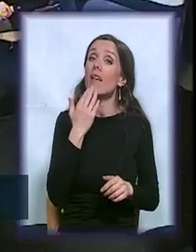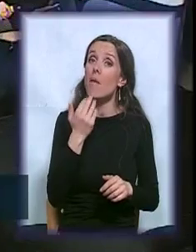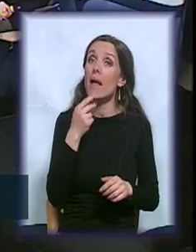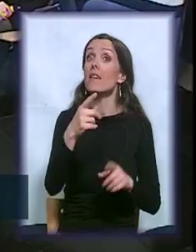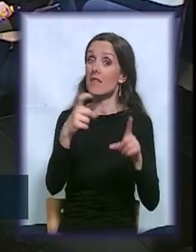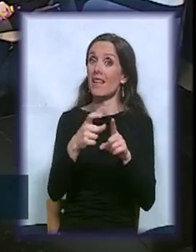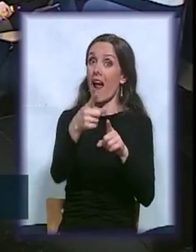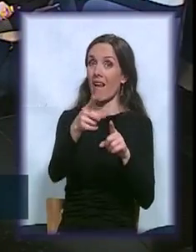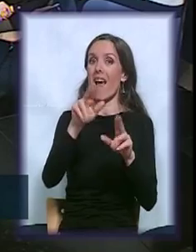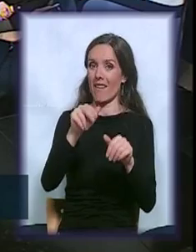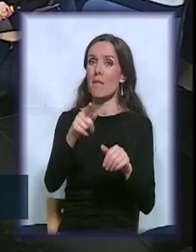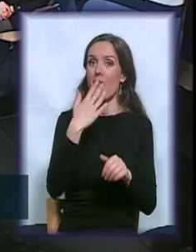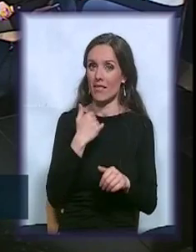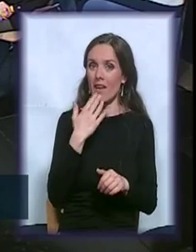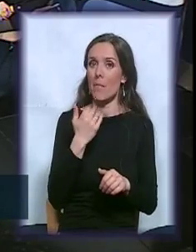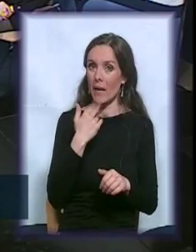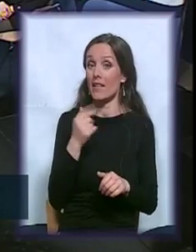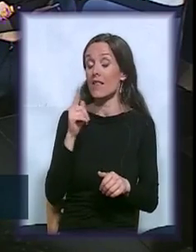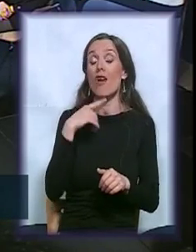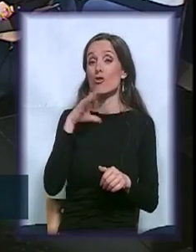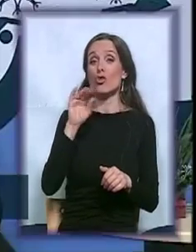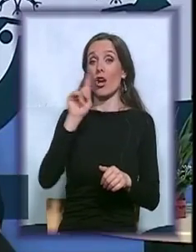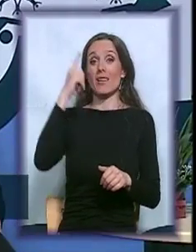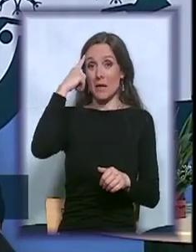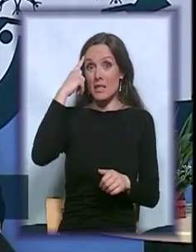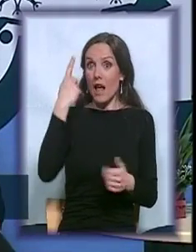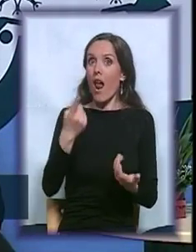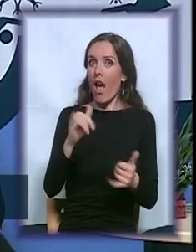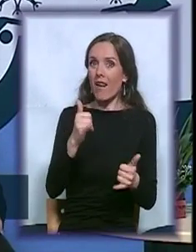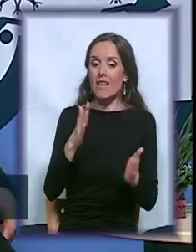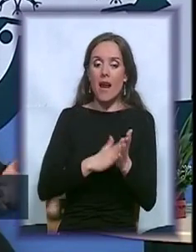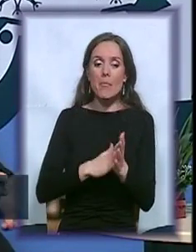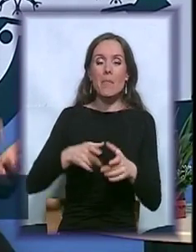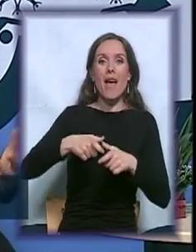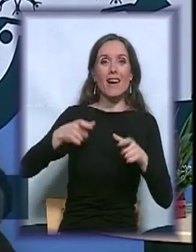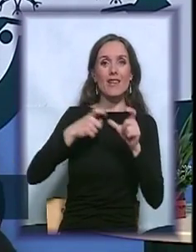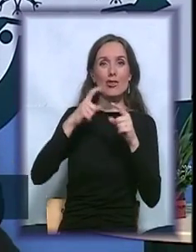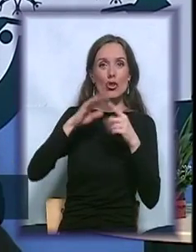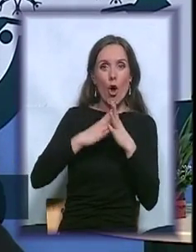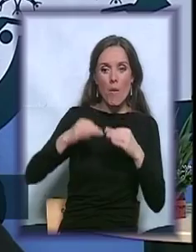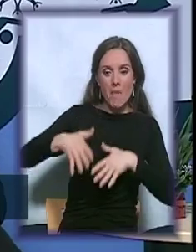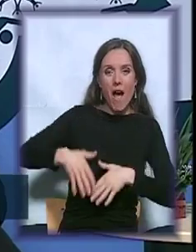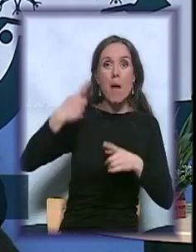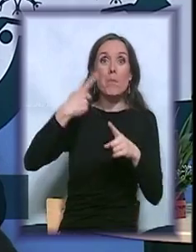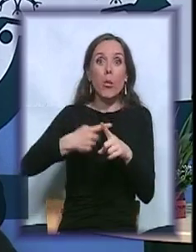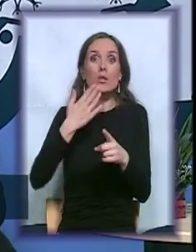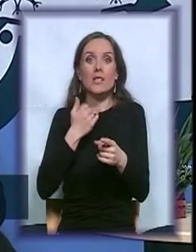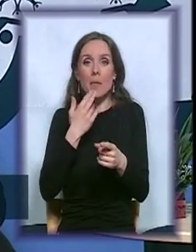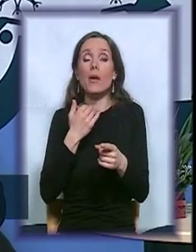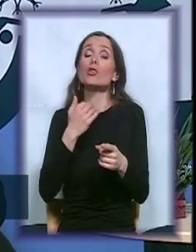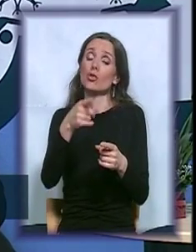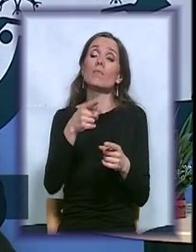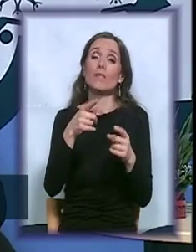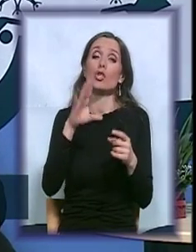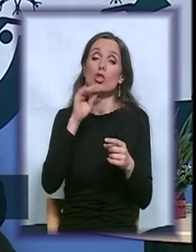znala, ali, evo, navodimo i to kao temu, zato što također jedna od naših dosta bliskih prijateljica